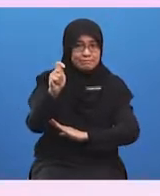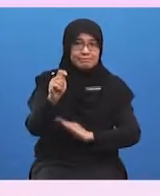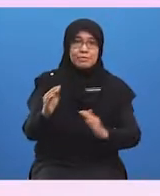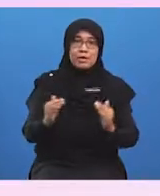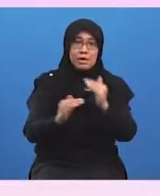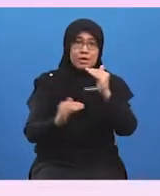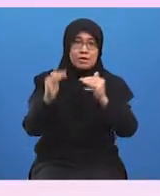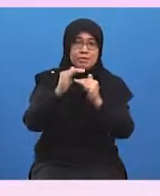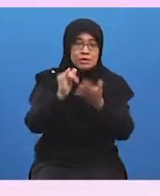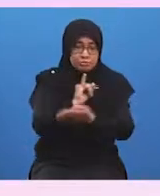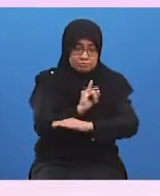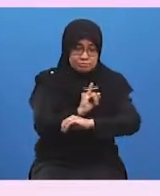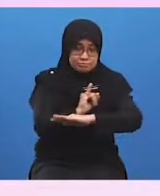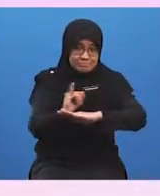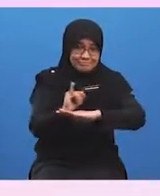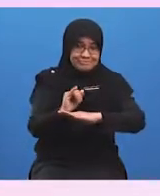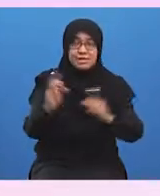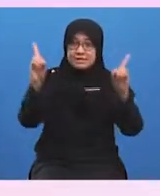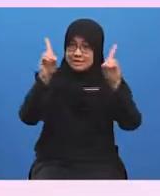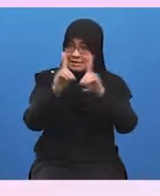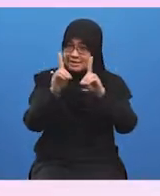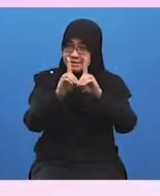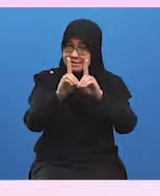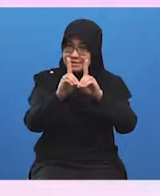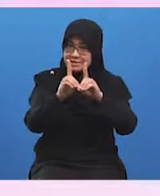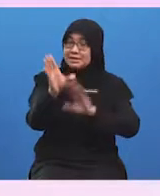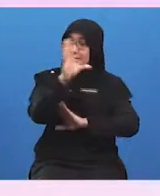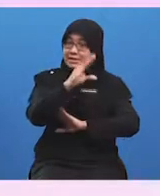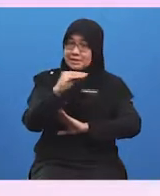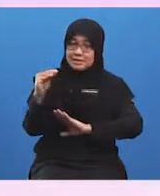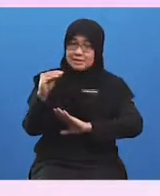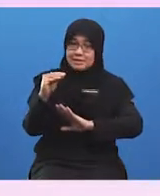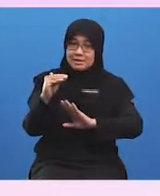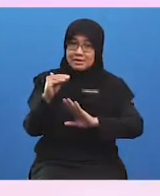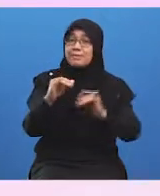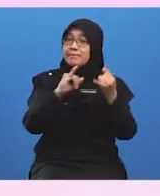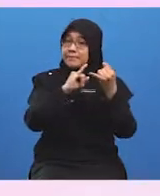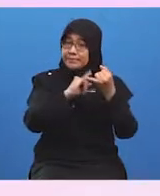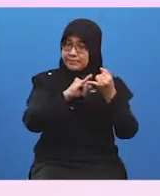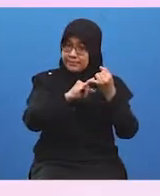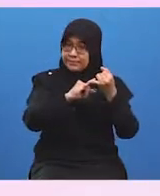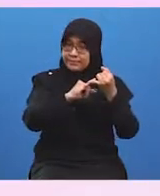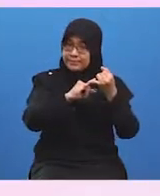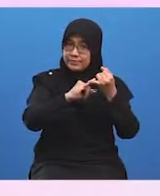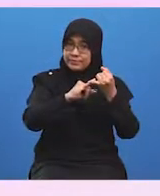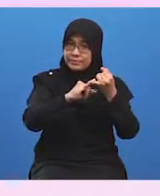membangunkan industri desa. Dan yang terakhir, pelajar semua ialah